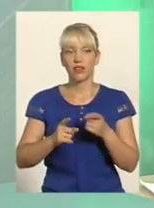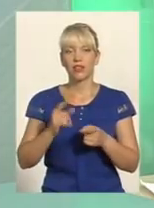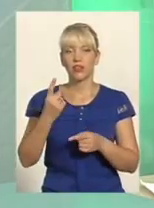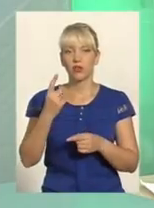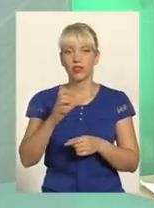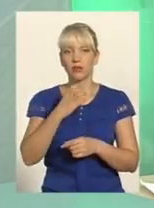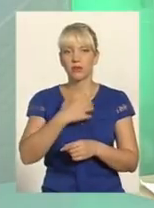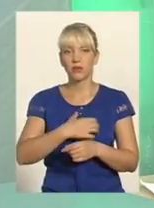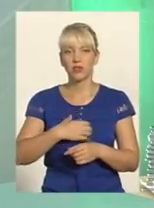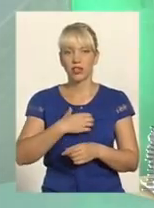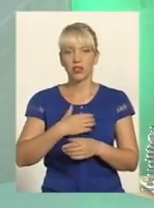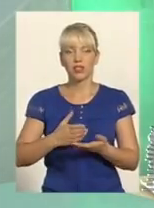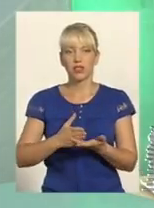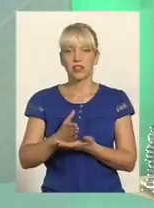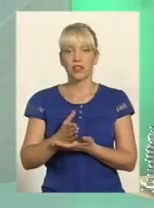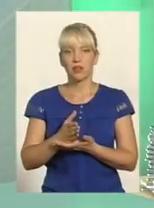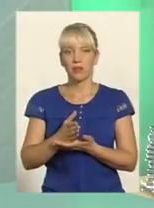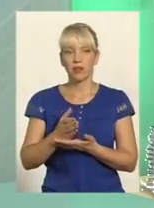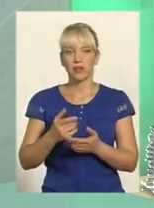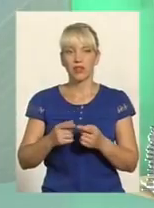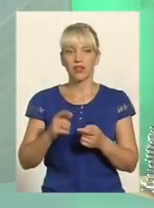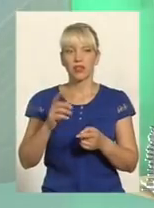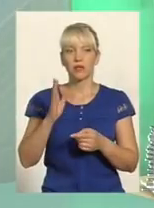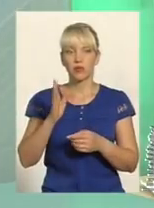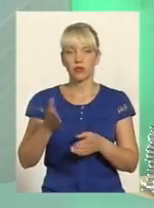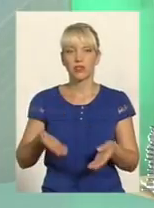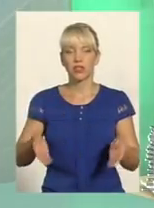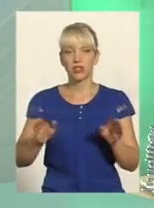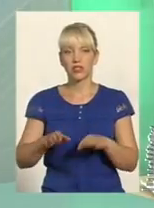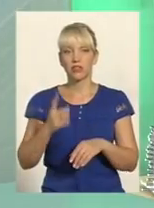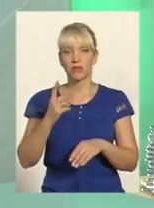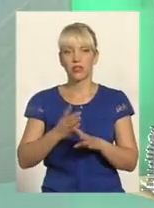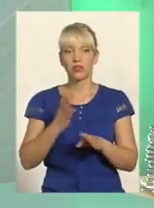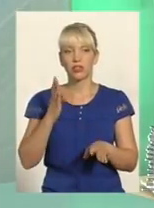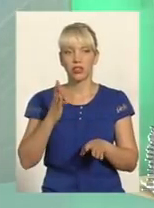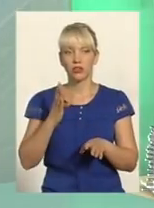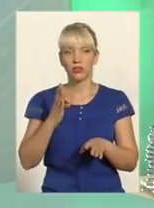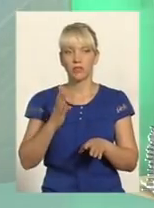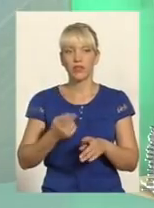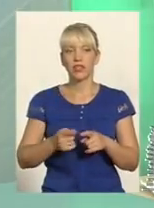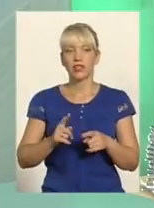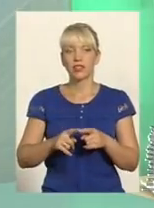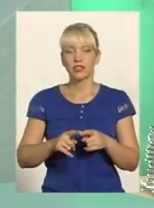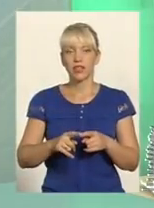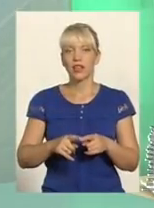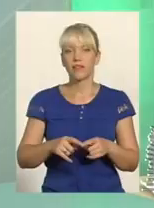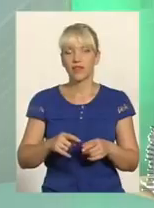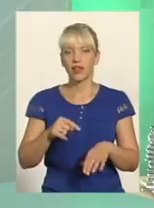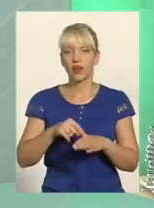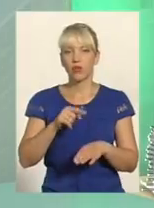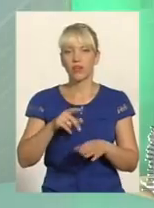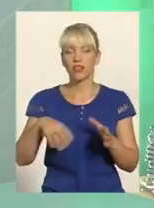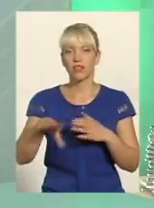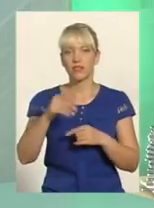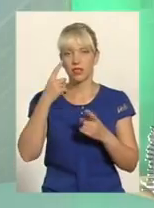пріоритетних напрямків вони були і будуть залишатися В першу чергу, це безумовне реагування на всі повідомлення